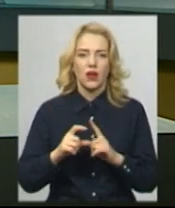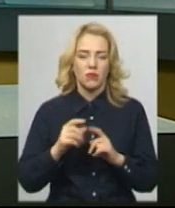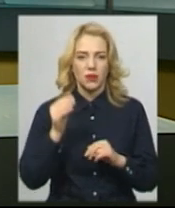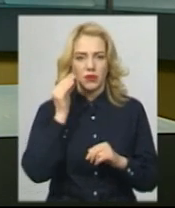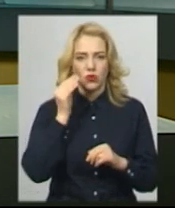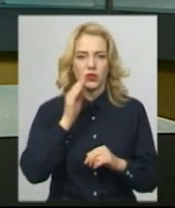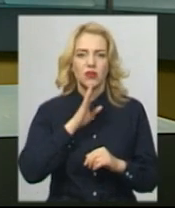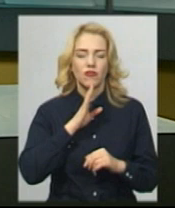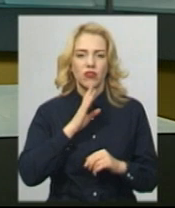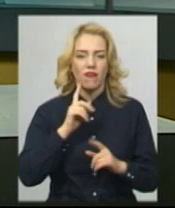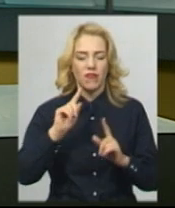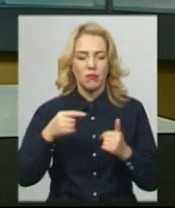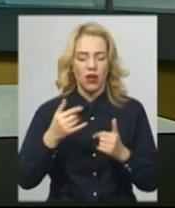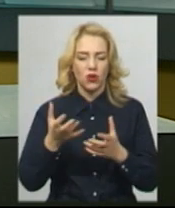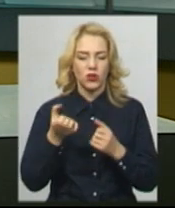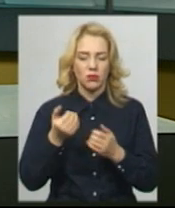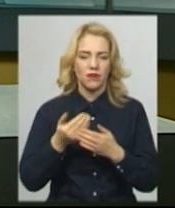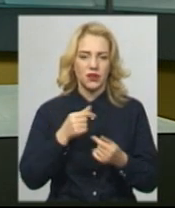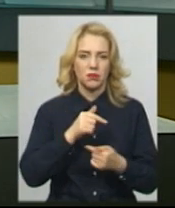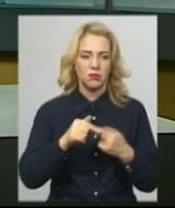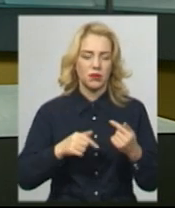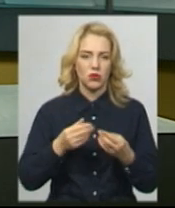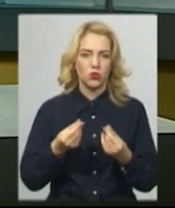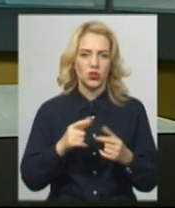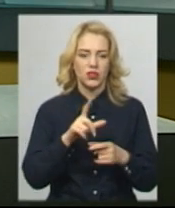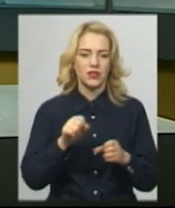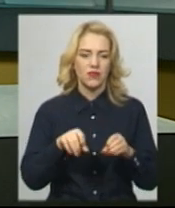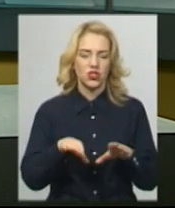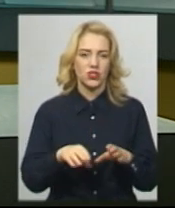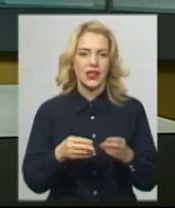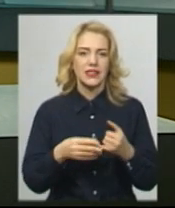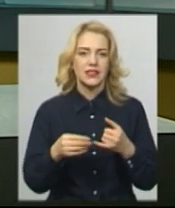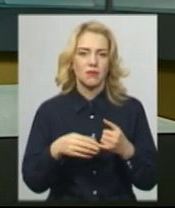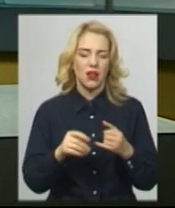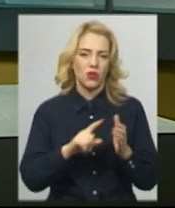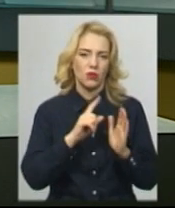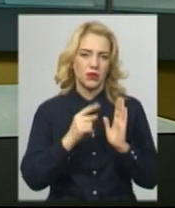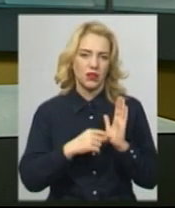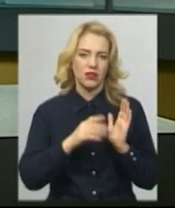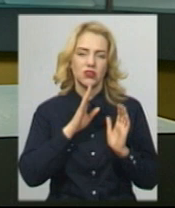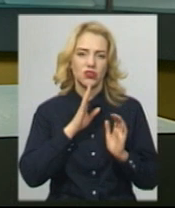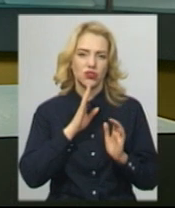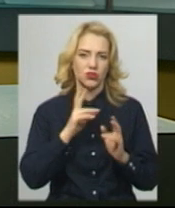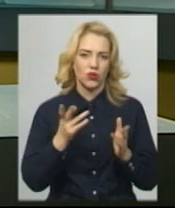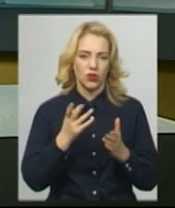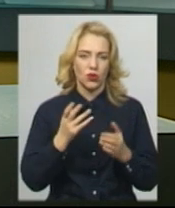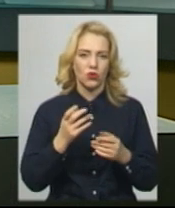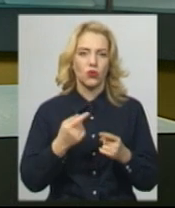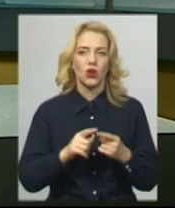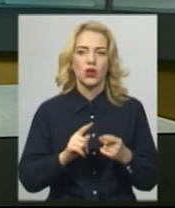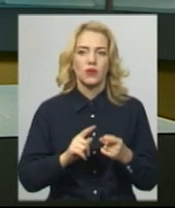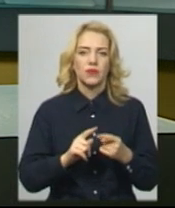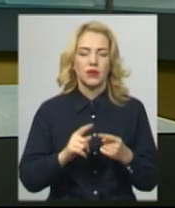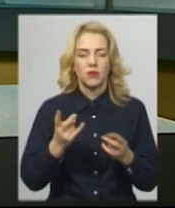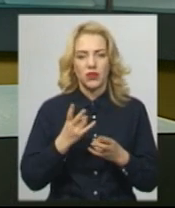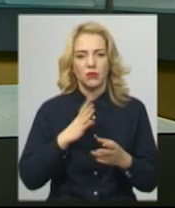вимагала та отримала від підприємця гроші за вирішення земельного питання. Чиновниця, яку підозрюють у отриманні неправомірної вигоди,